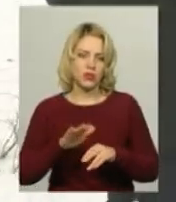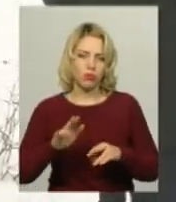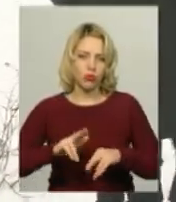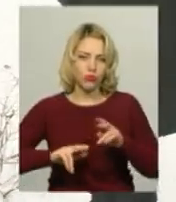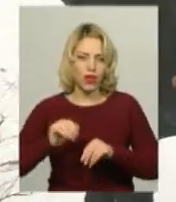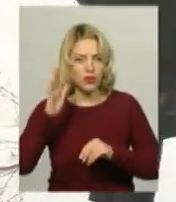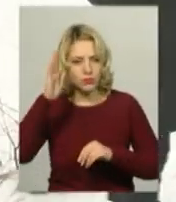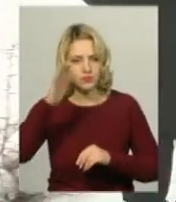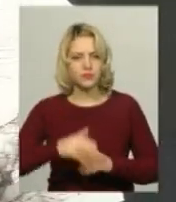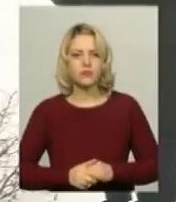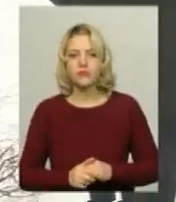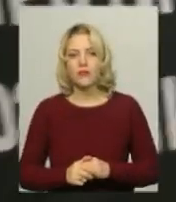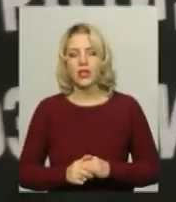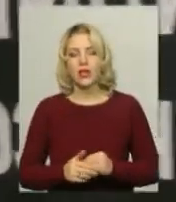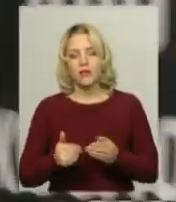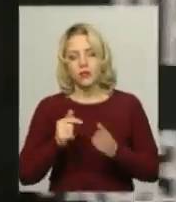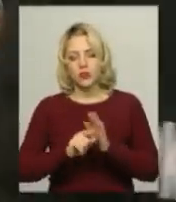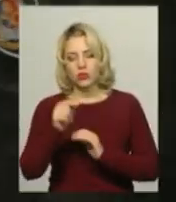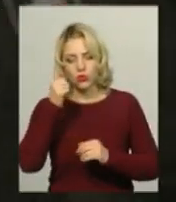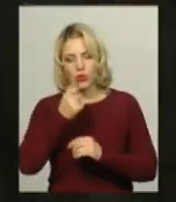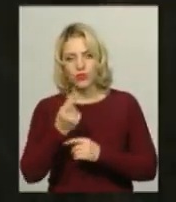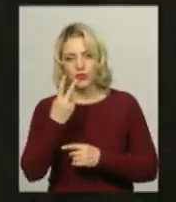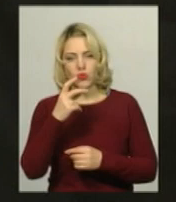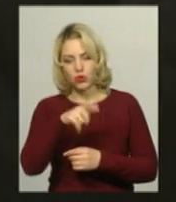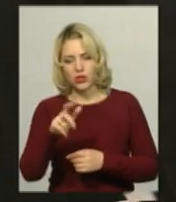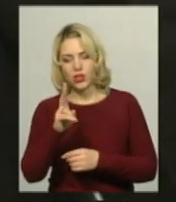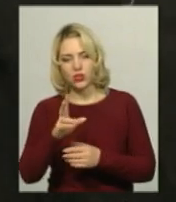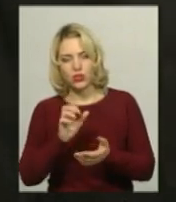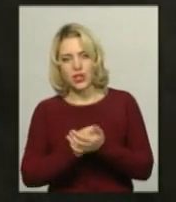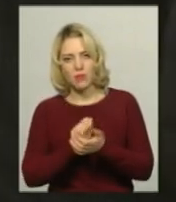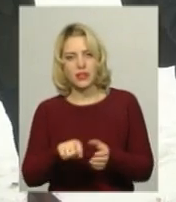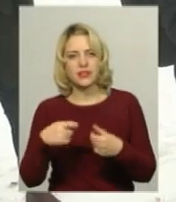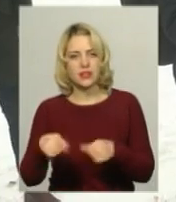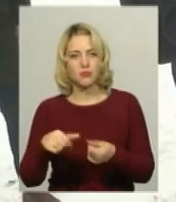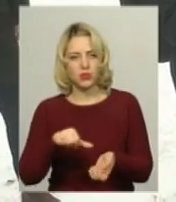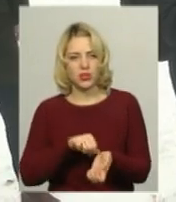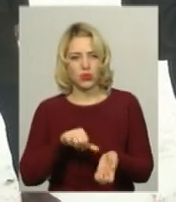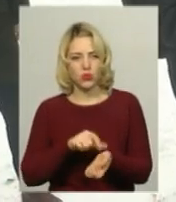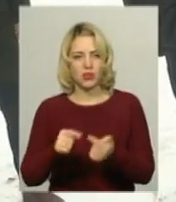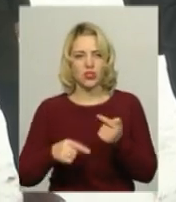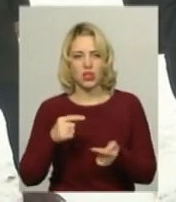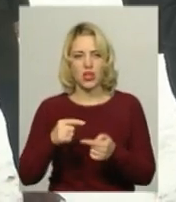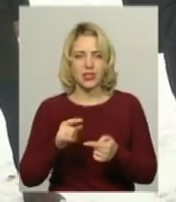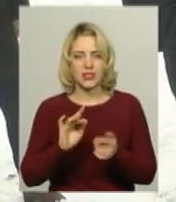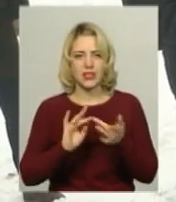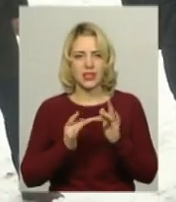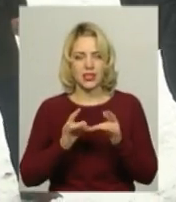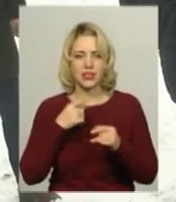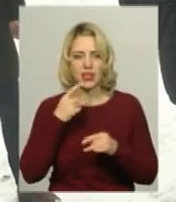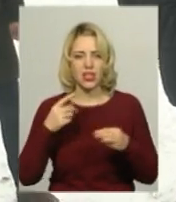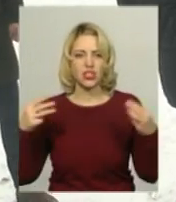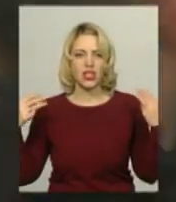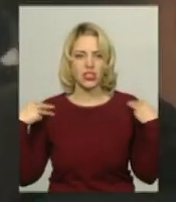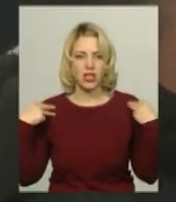цього року у Хмельницькому правоохоронці виявили двох осіб, які займалися збутом наркотичних речовин через соціальні мережі, каже заступник